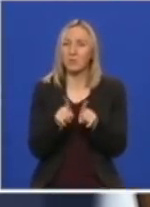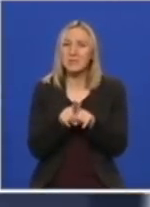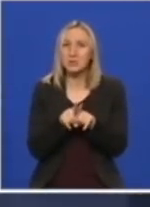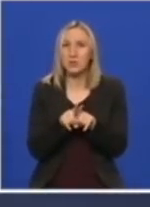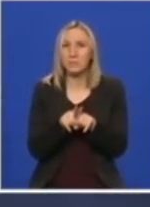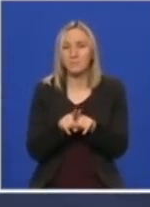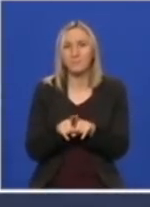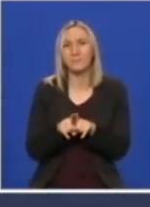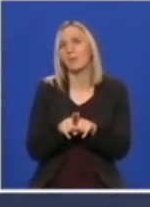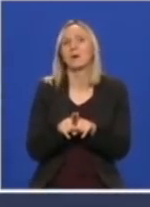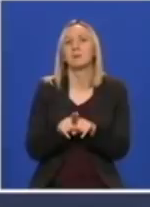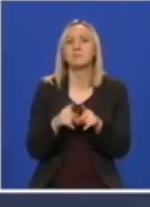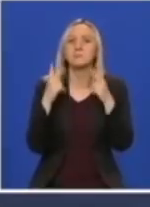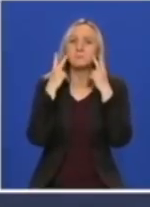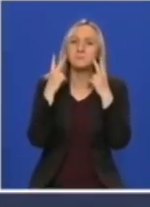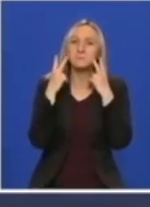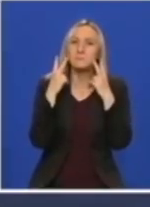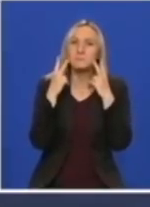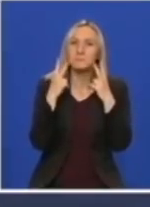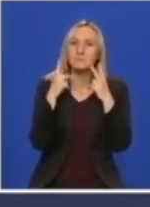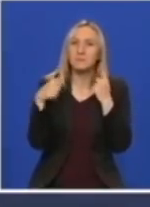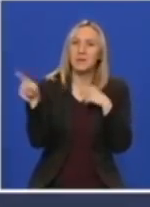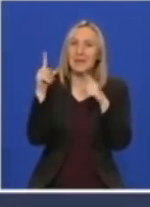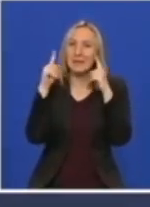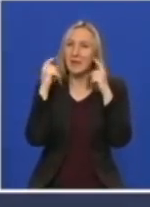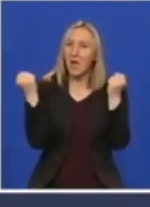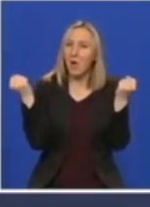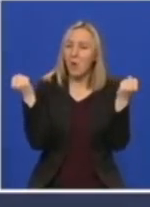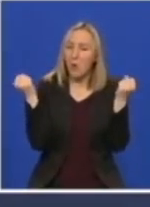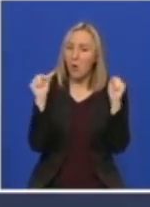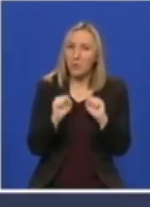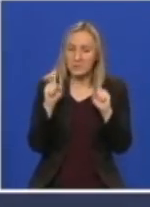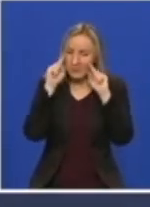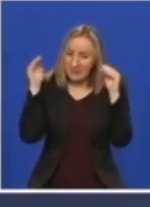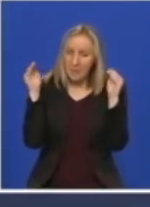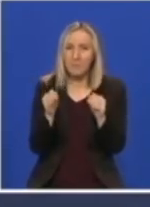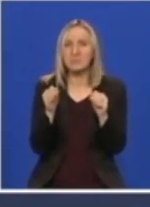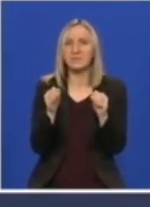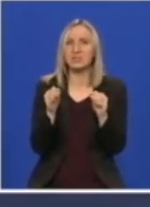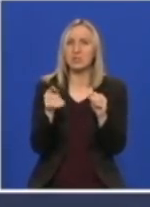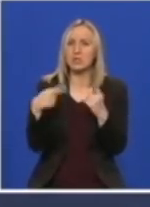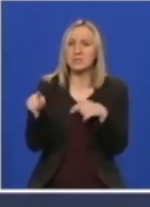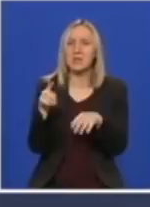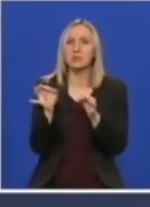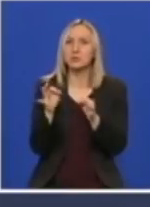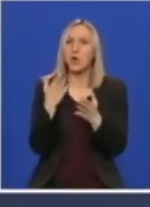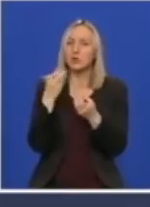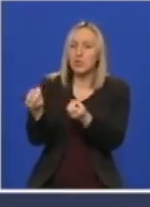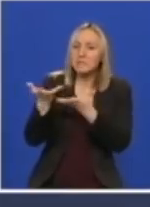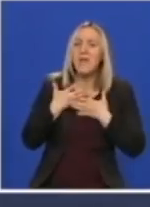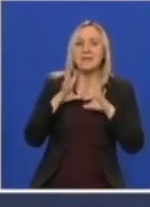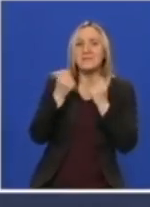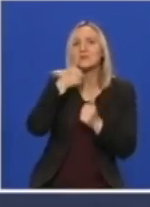njihova ozbiljna posvećenost tome da nam prenesu svoje znanje.